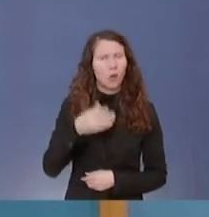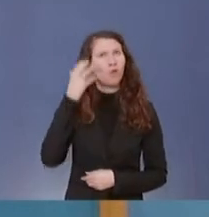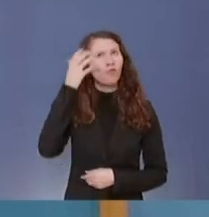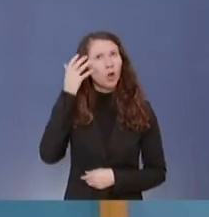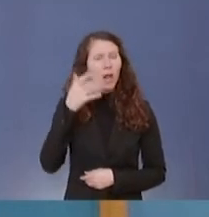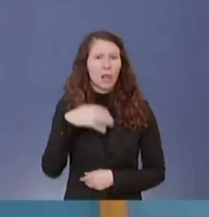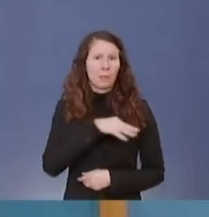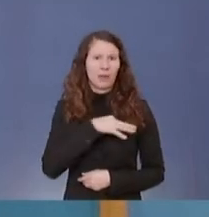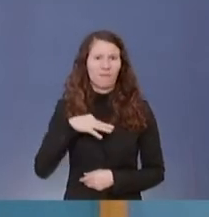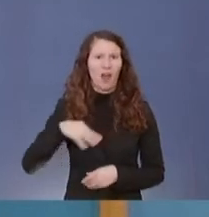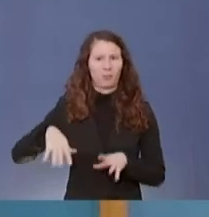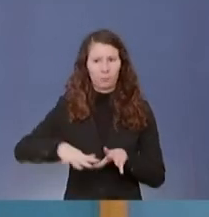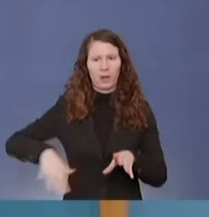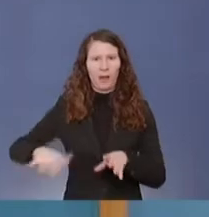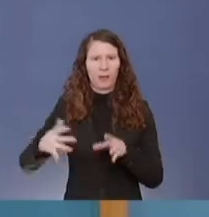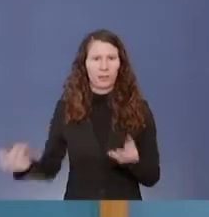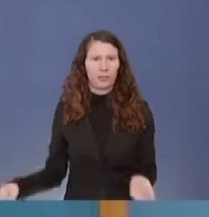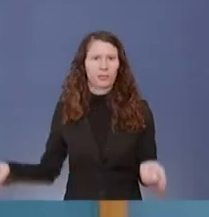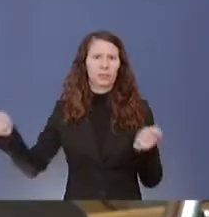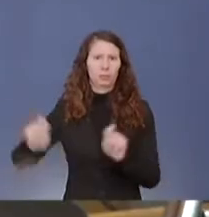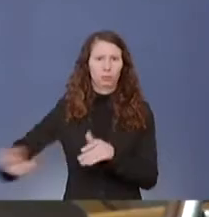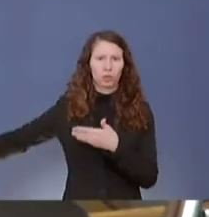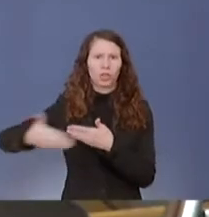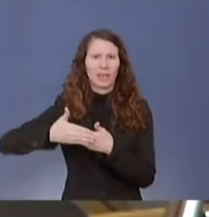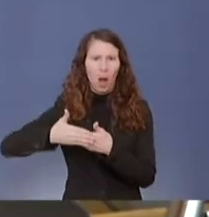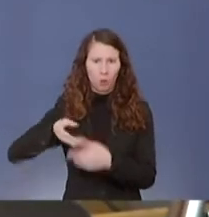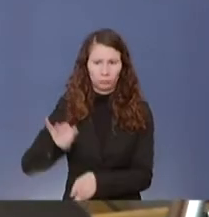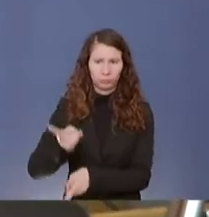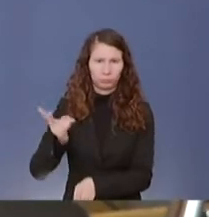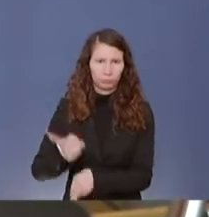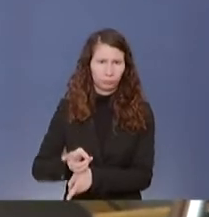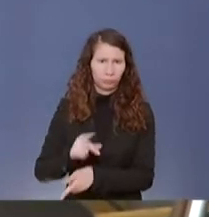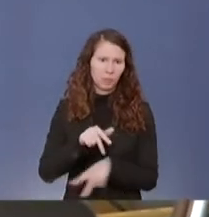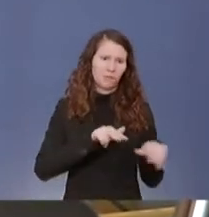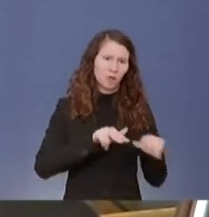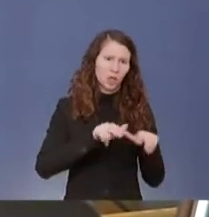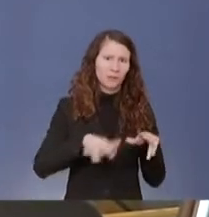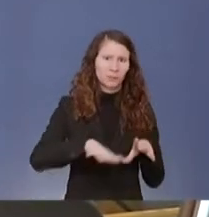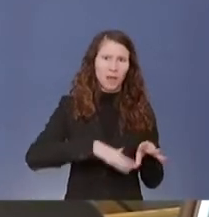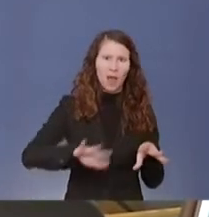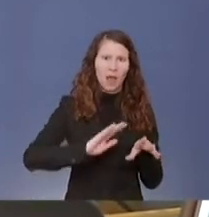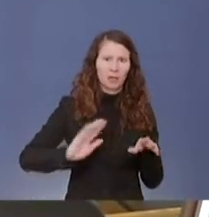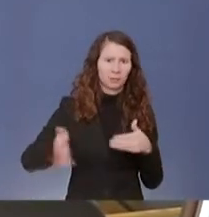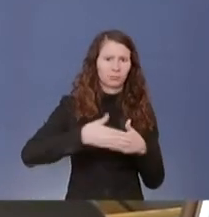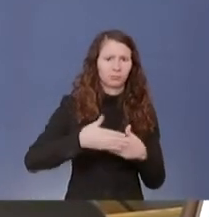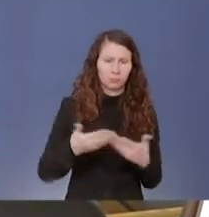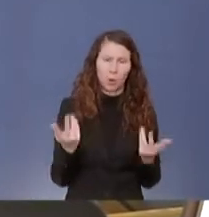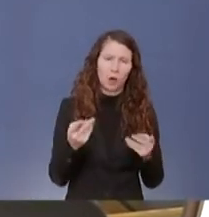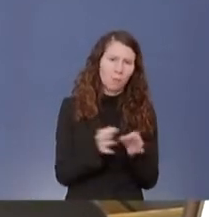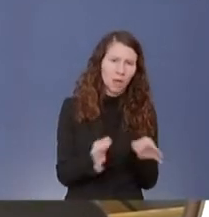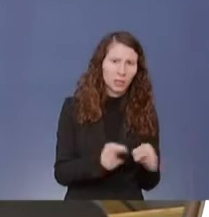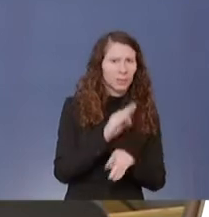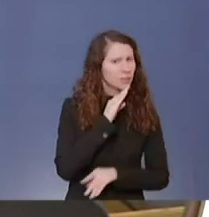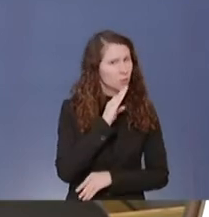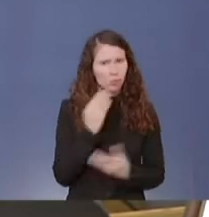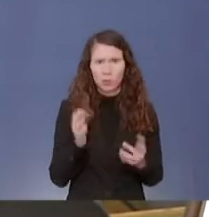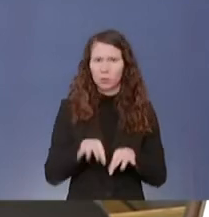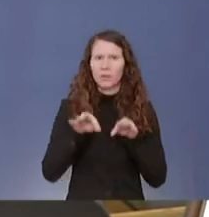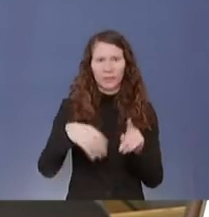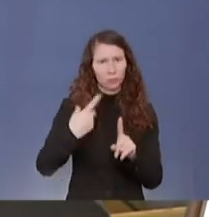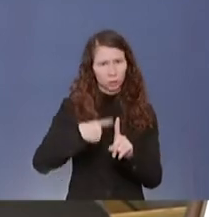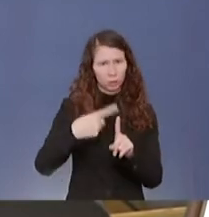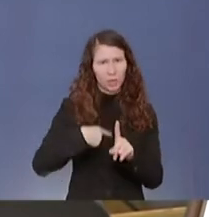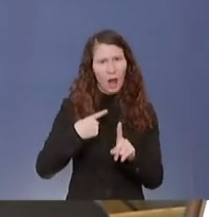privaten und kulturellen und den Leitmaßnahmen im Wirtschaftsbereich nicht ausreichen und die Infektionszahlen, wie Herr Sabert ja auch schon sagt,